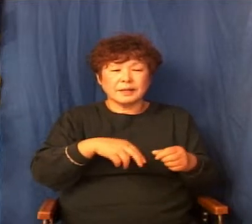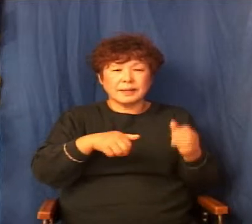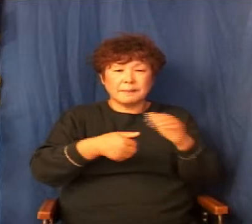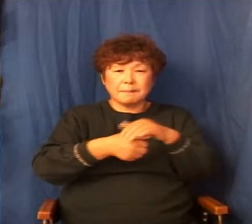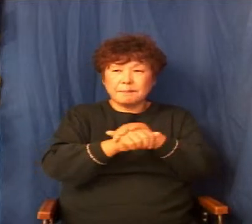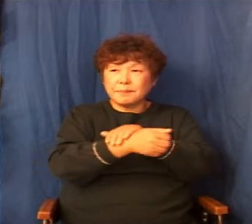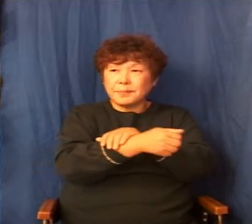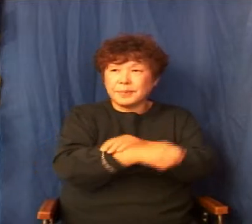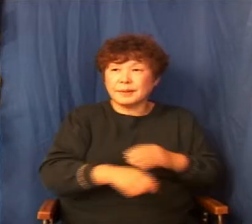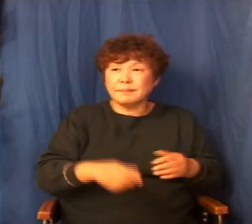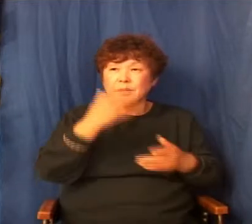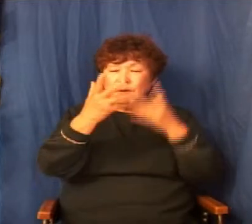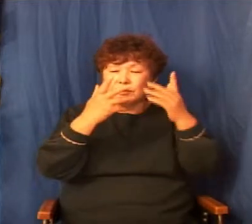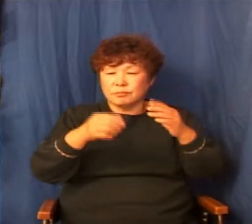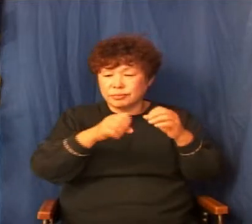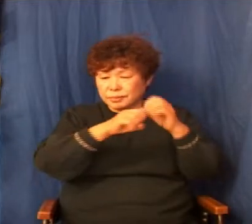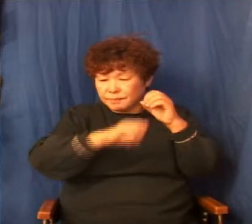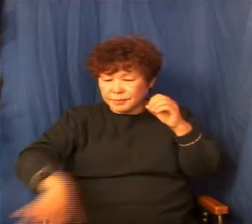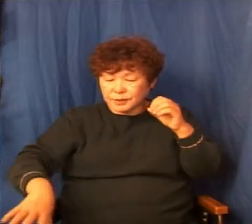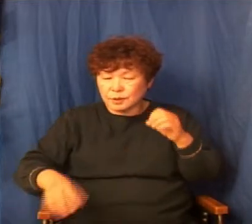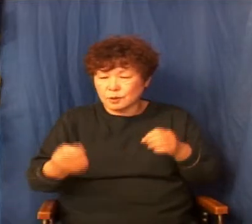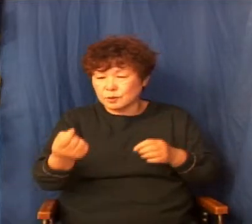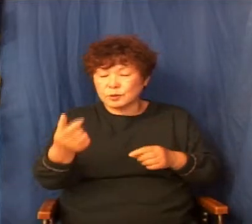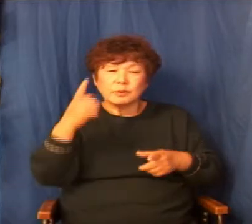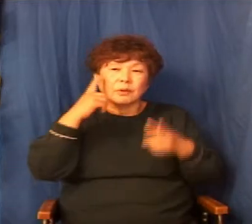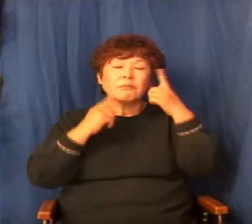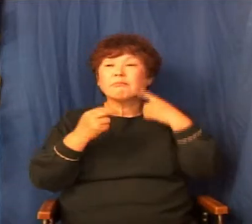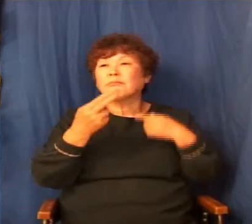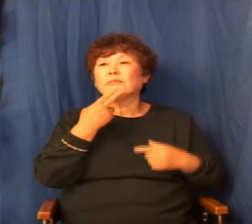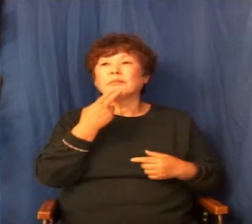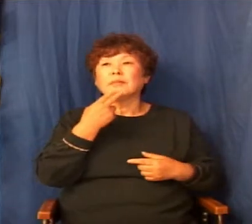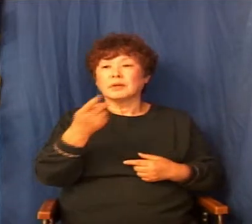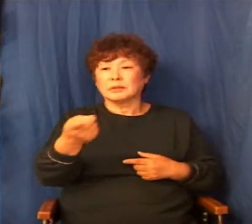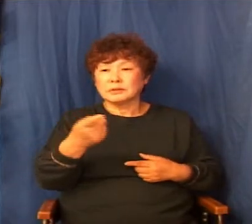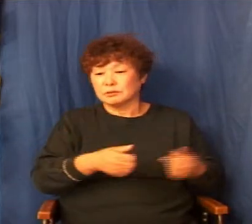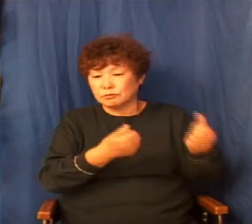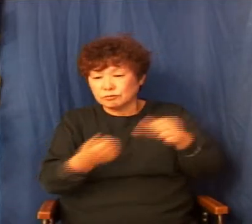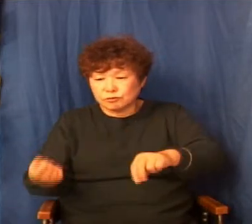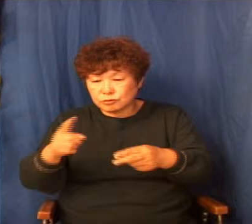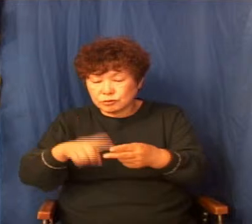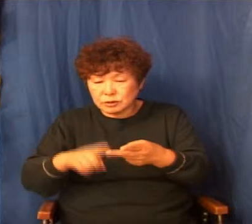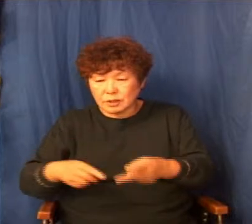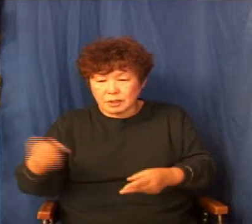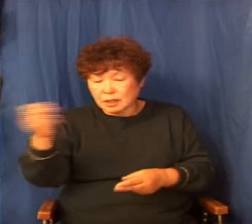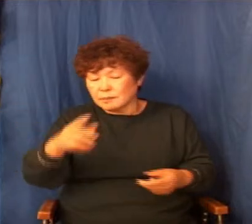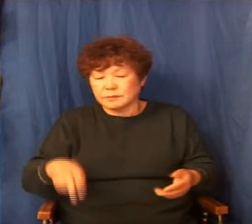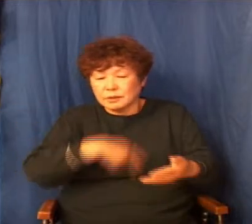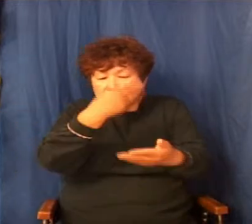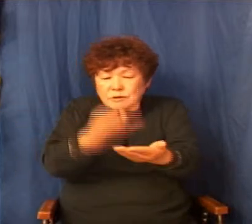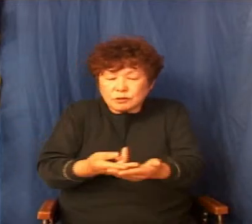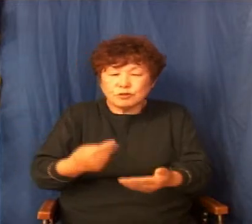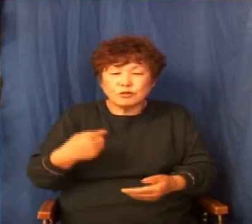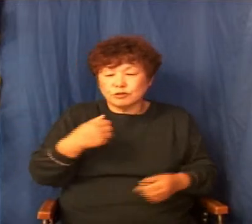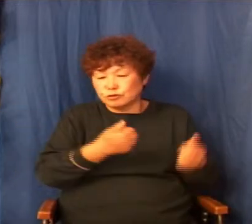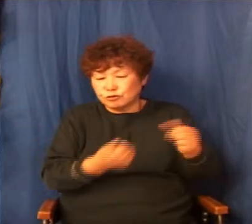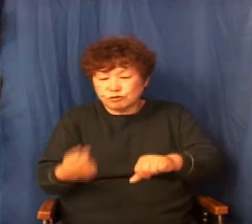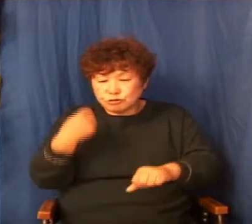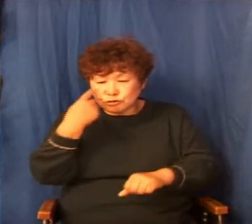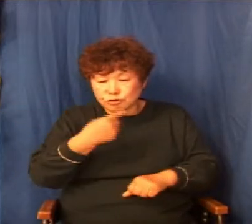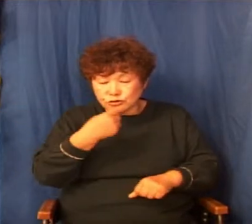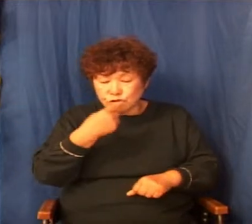조금도 상함이 없더라 그들은 그가 붙든지 혹은 갑자기 쓰러져 죽을 줄로 생각하다가